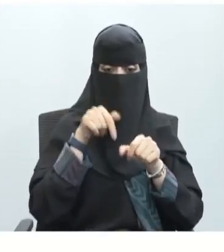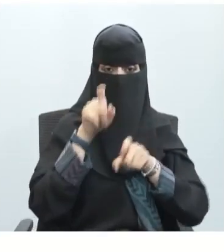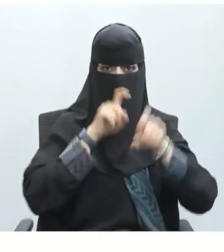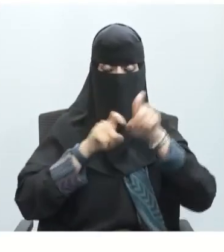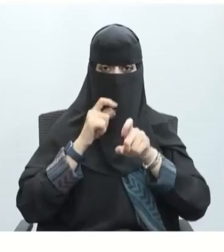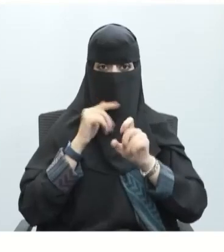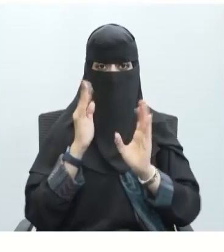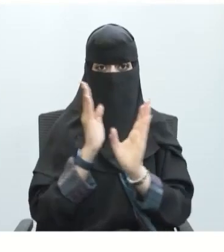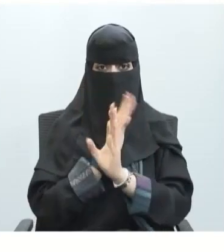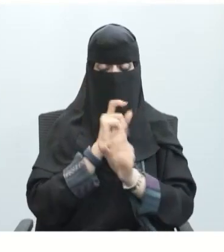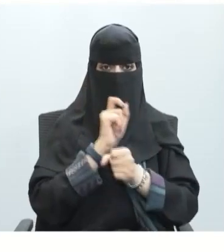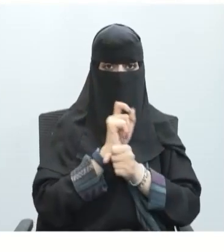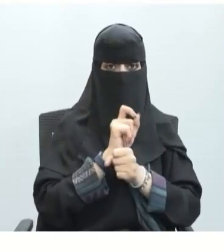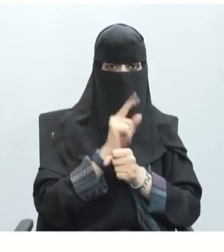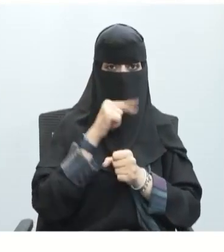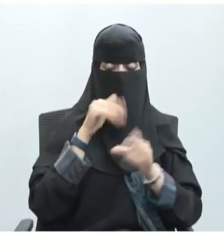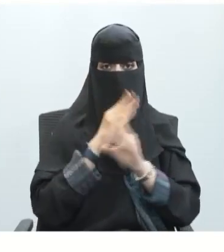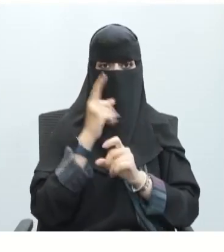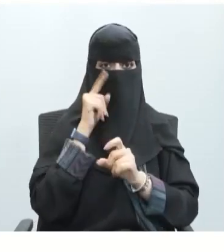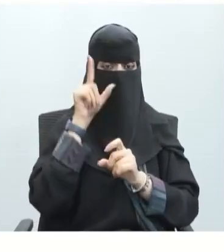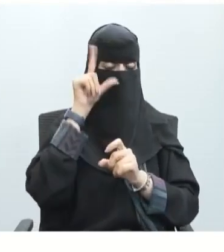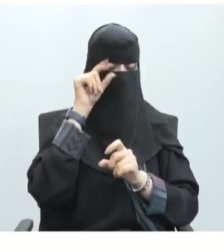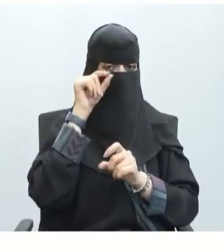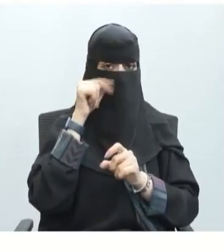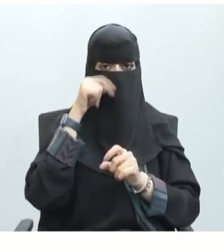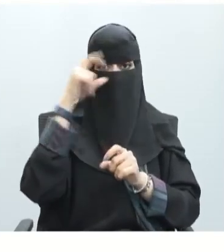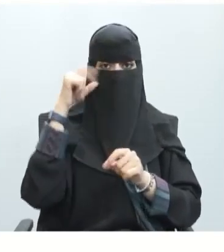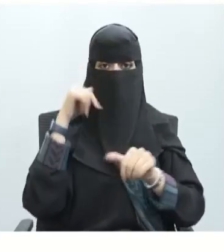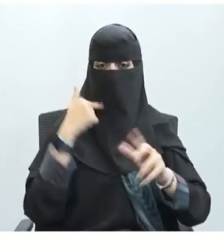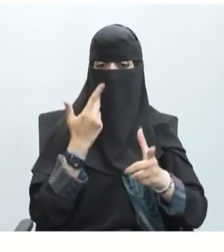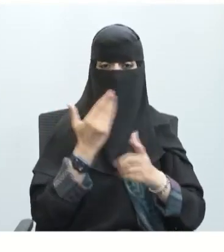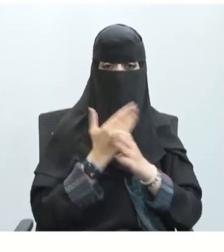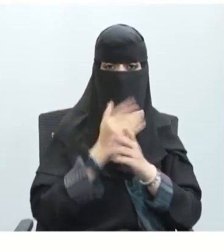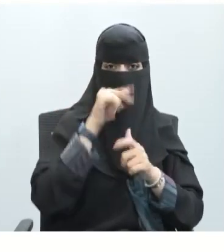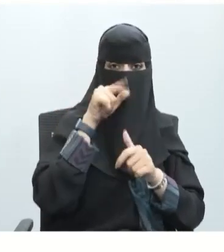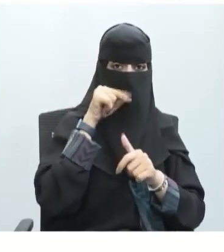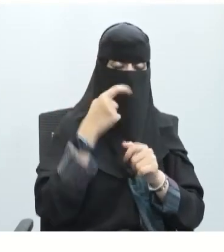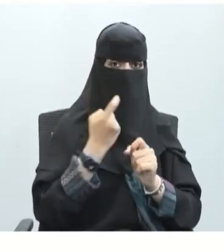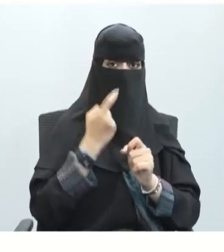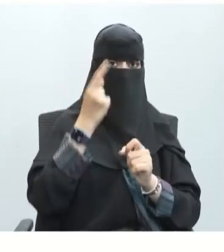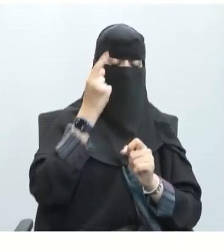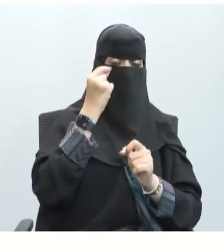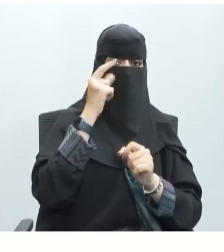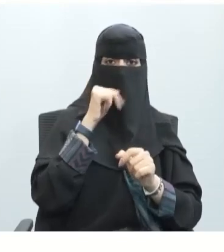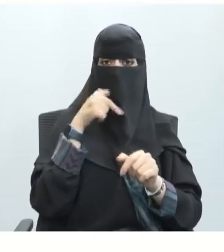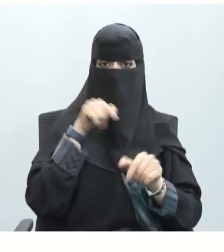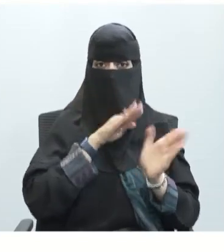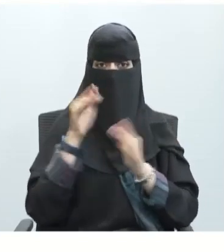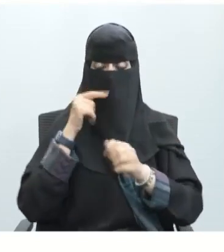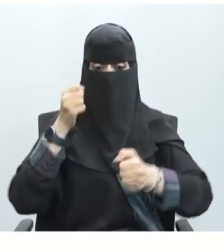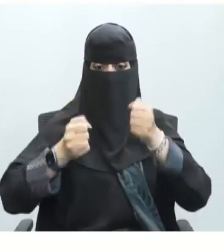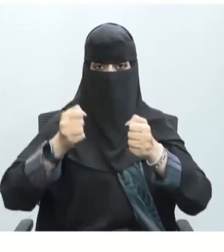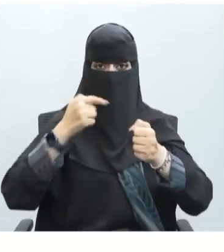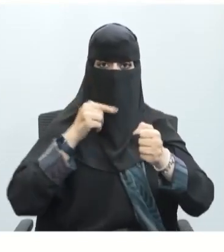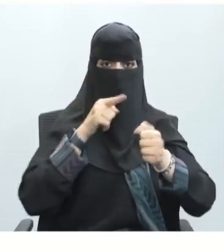المنعكس لرمش العين يتساءل هنا في التجربة ما العوامل تؤثر في رد الفعل المنعكس لرمش العين هل ركبت سيارة